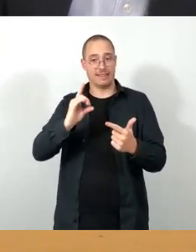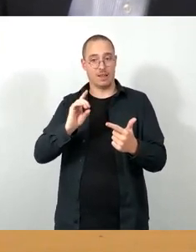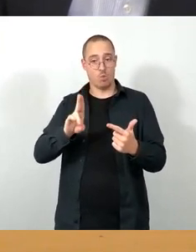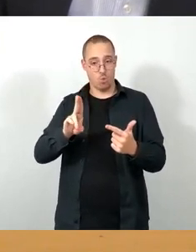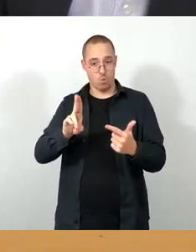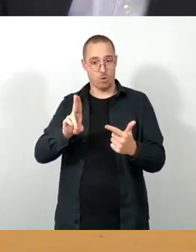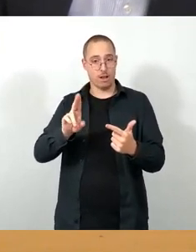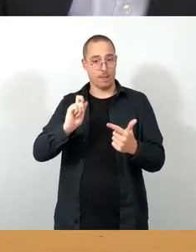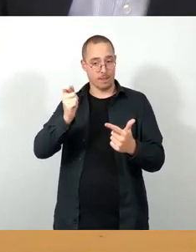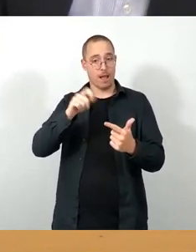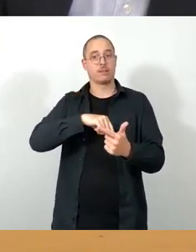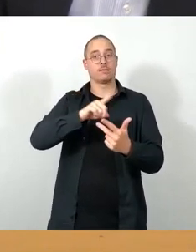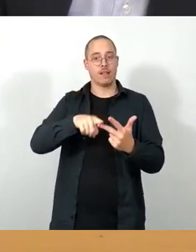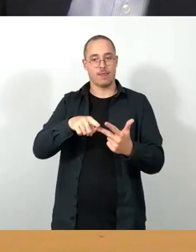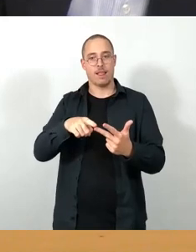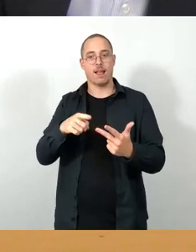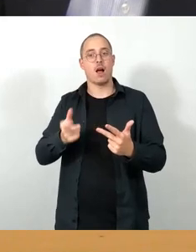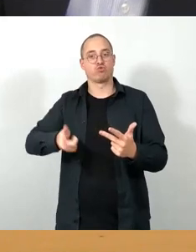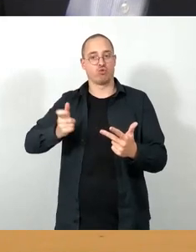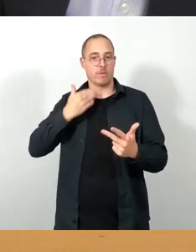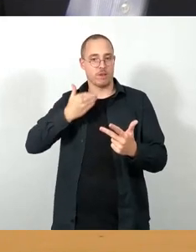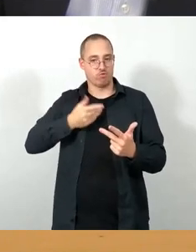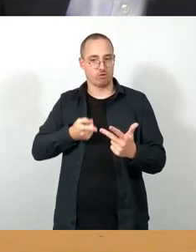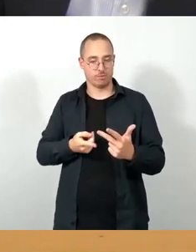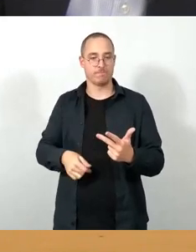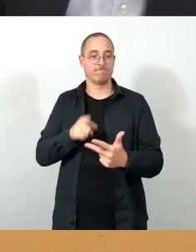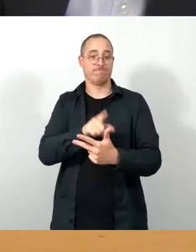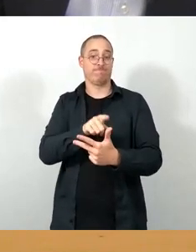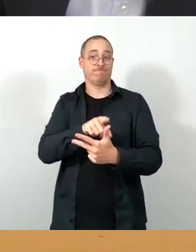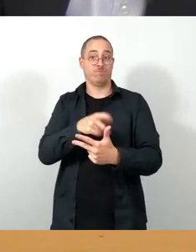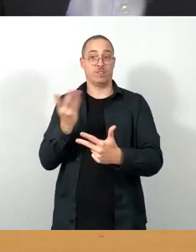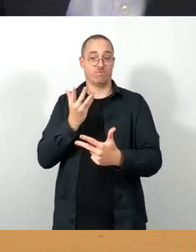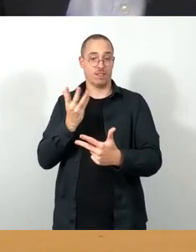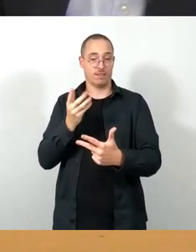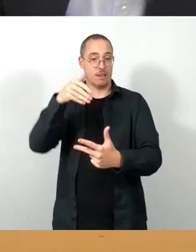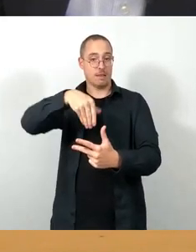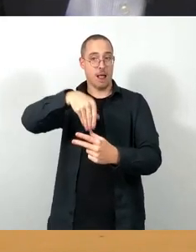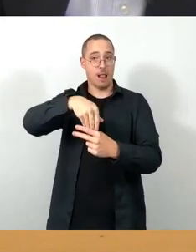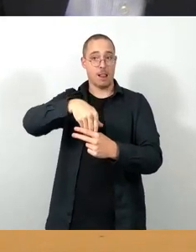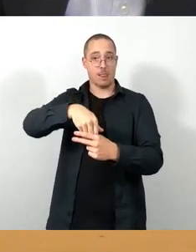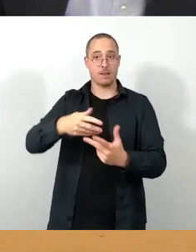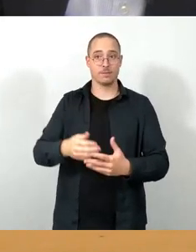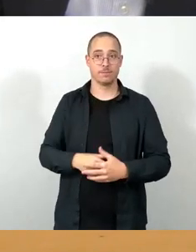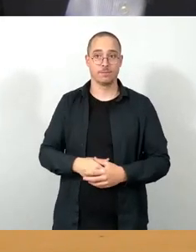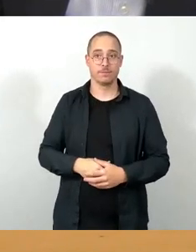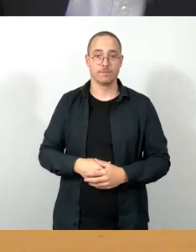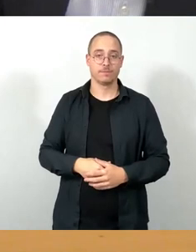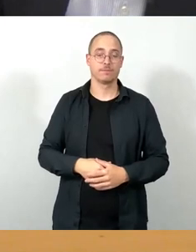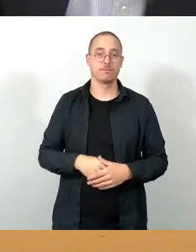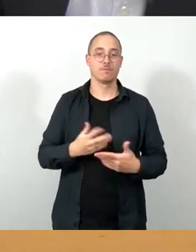Freien Wähler gestellt haben. Der nimmt in Punkt 1 den von der CDU auf.